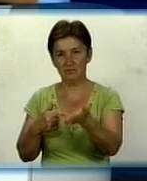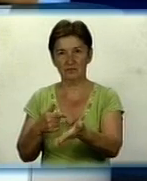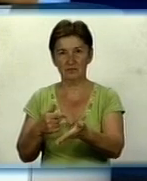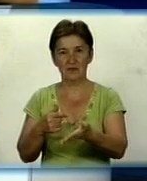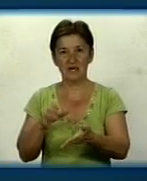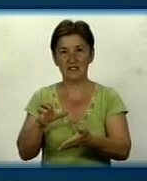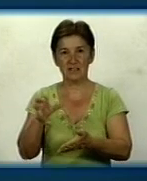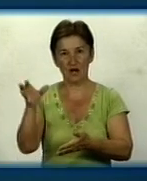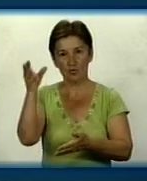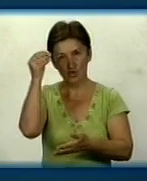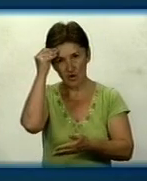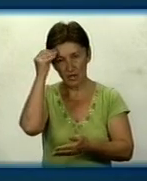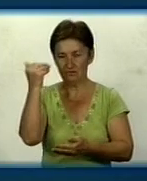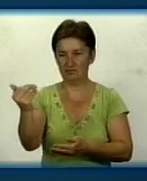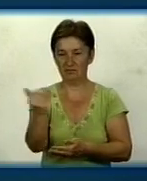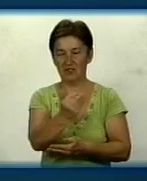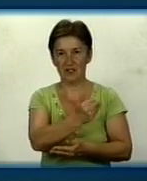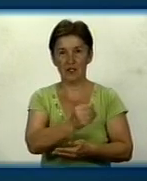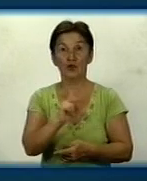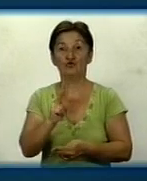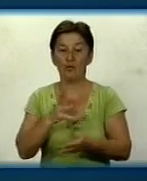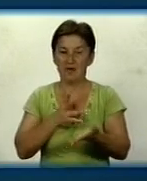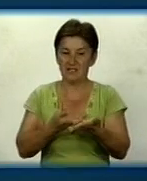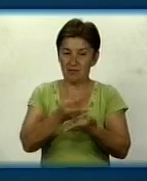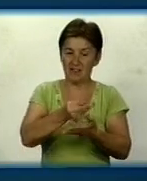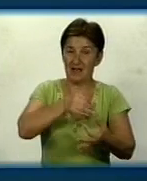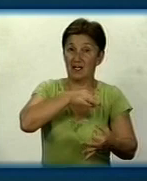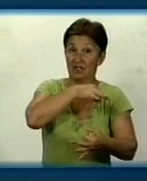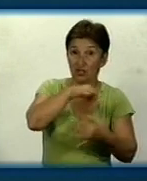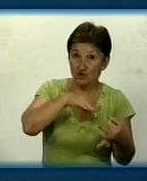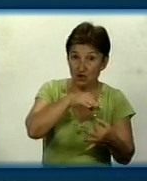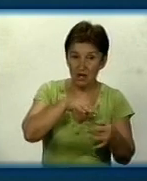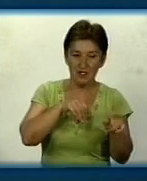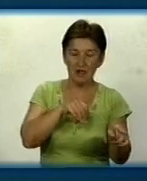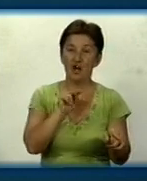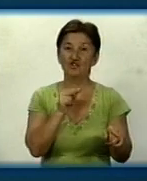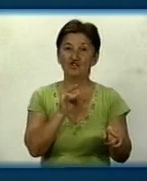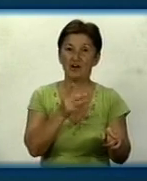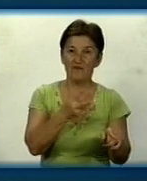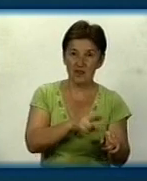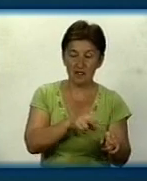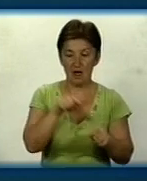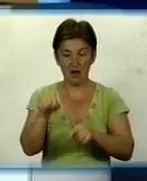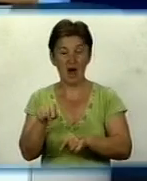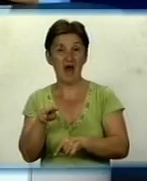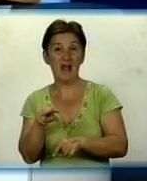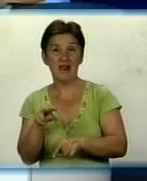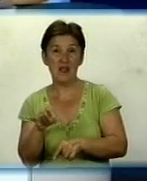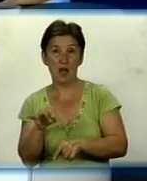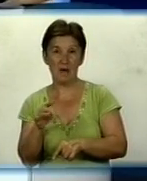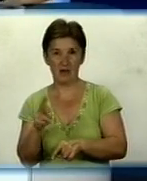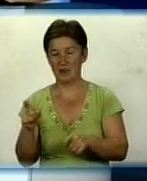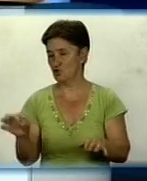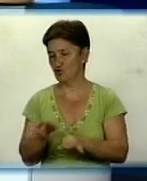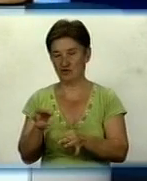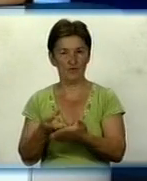переплати. Тобто, ті люди, які заплатили зайве в червні, фактично не платили нічого в липень. Олександр Олександрович,